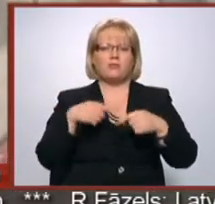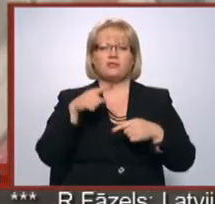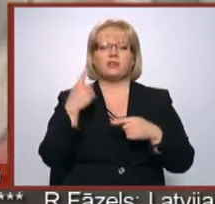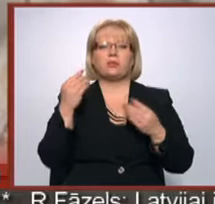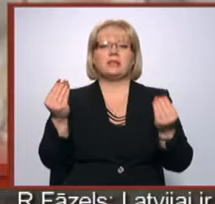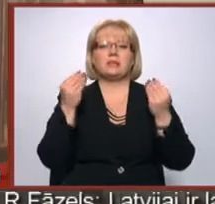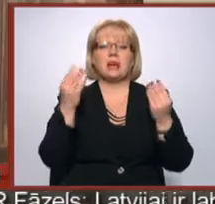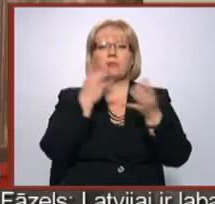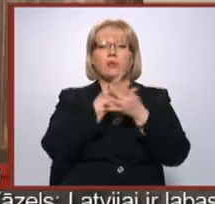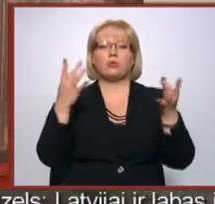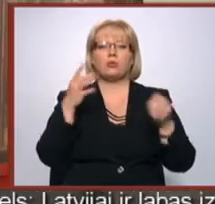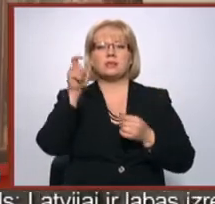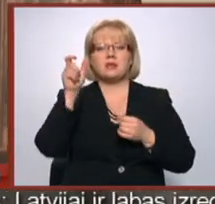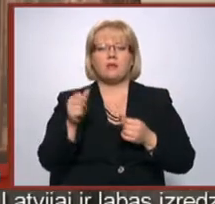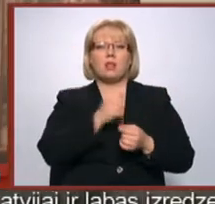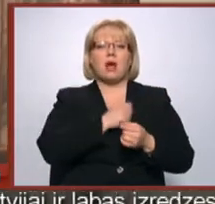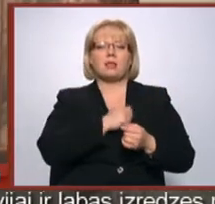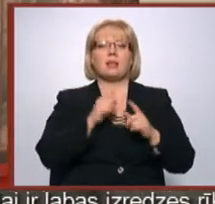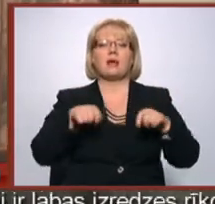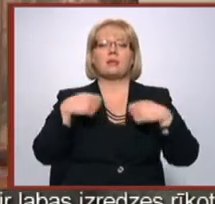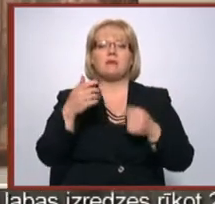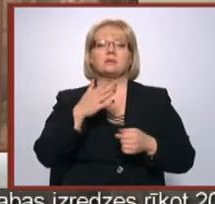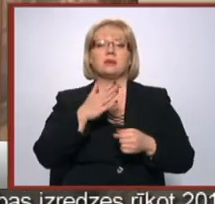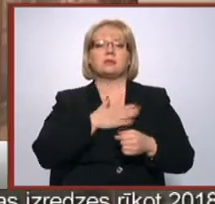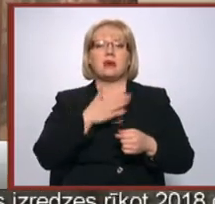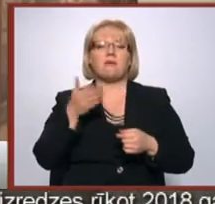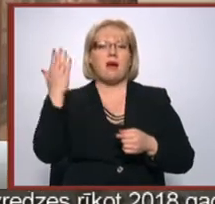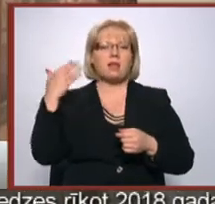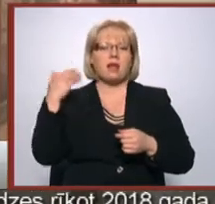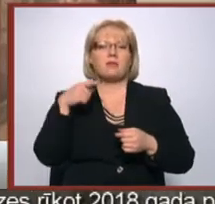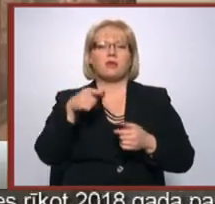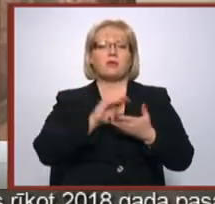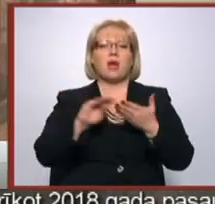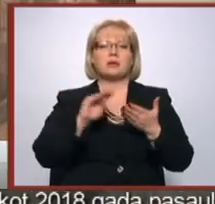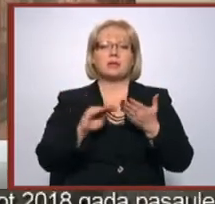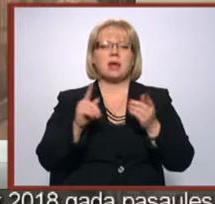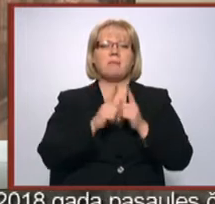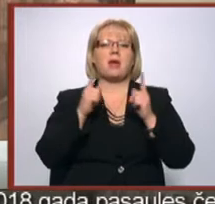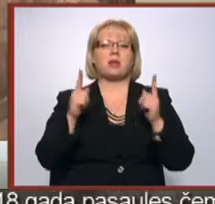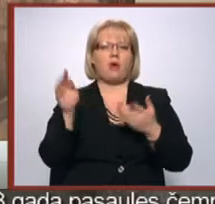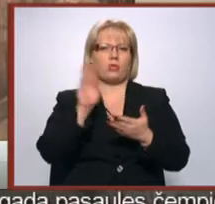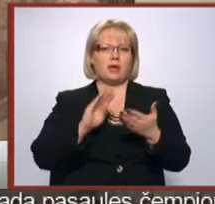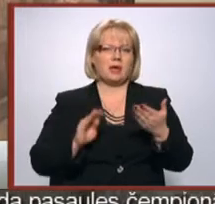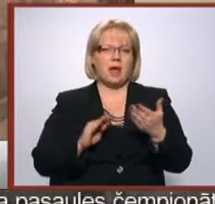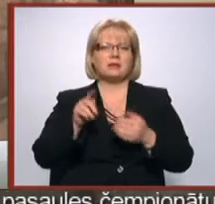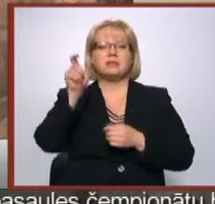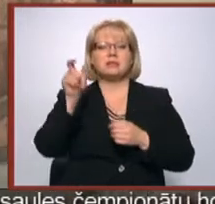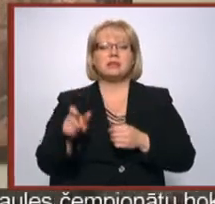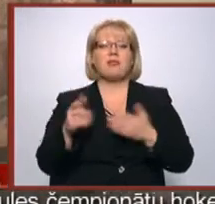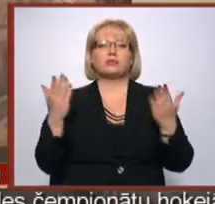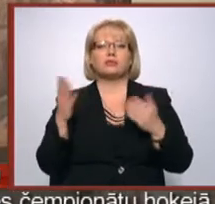kultūras cilvēkiem, ko Latgala devos ir tā savā laikā, par viņu tika rakstīts periodikā. Cilvēks, kurš